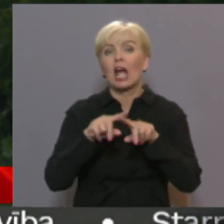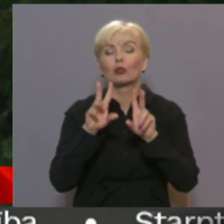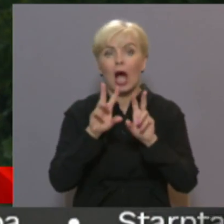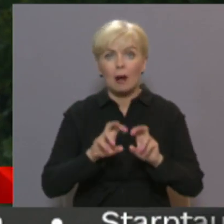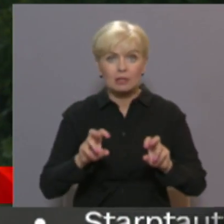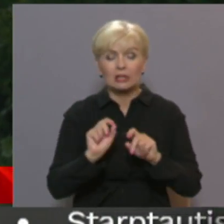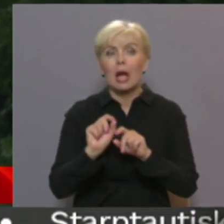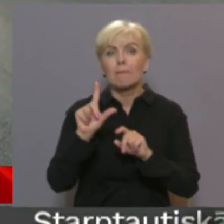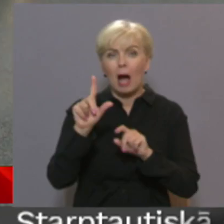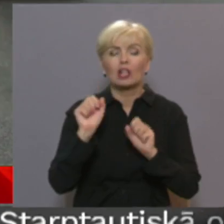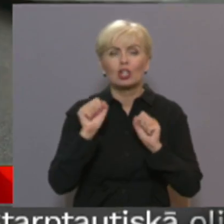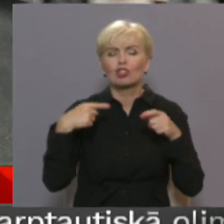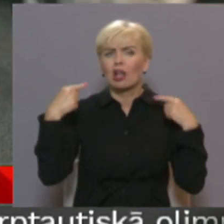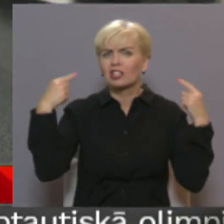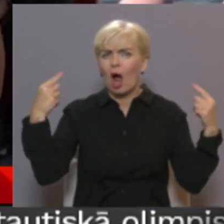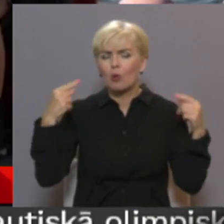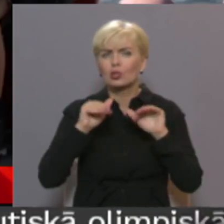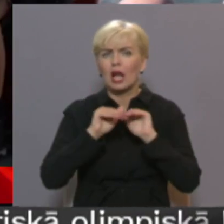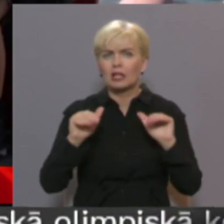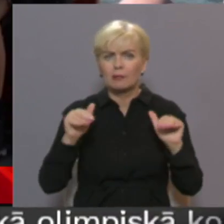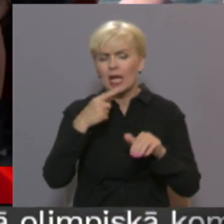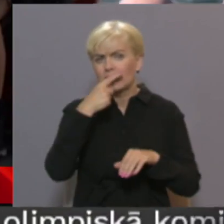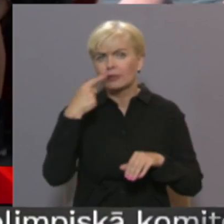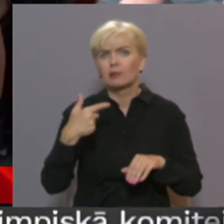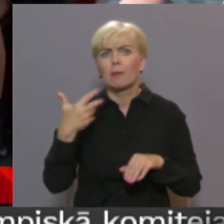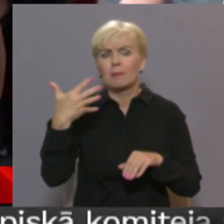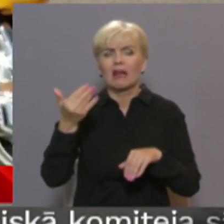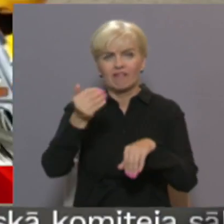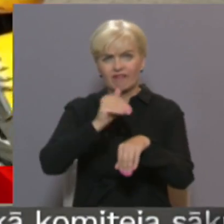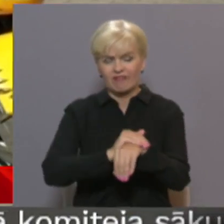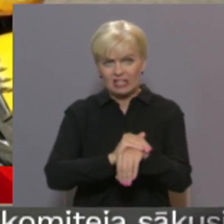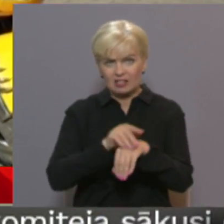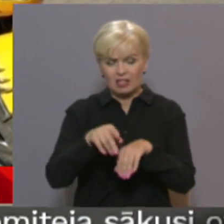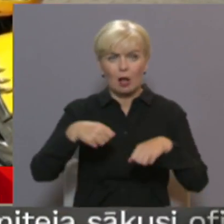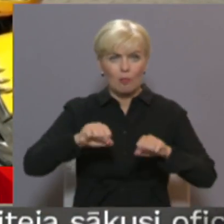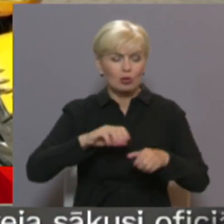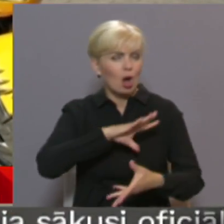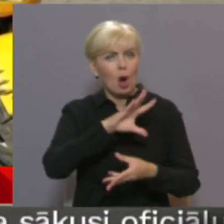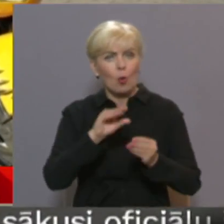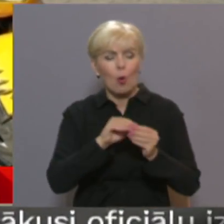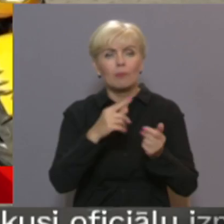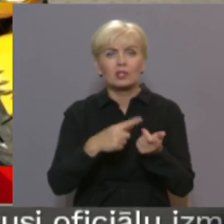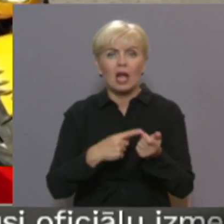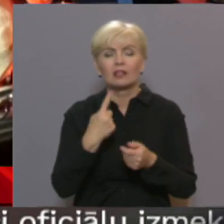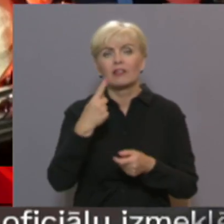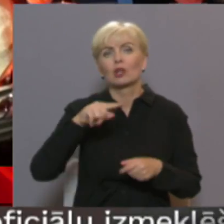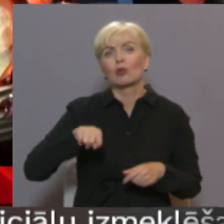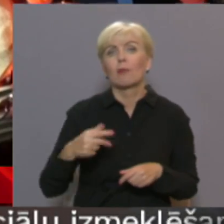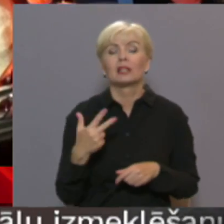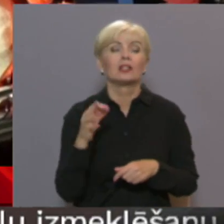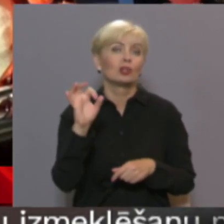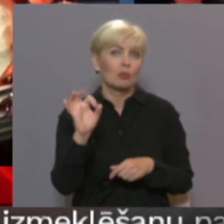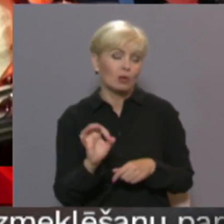palielināts trokšņu līmenis fiksēts 175 motocikliem, kas uz kopējo skaitu ir vien 1,3%,